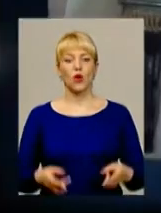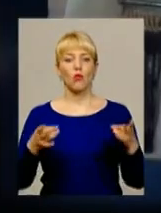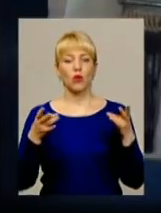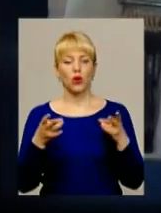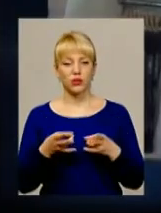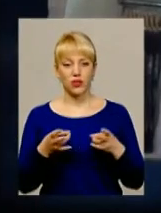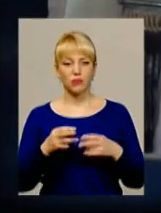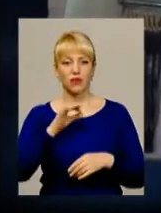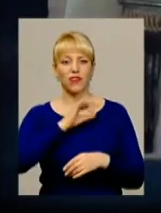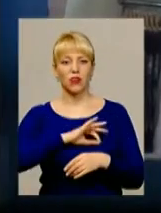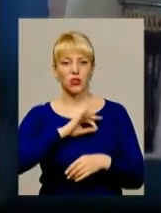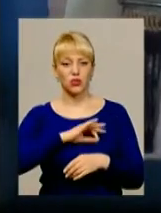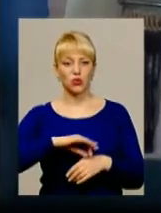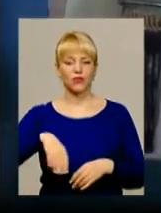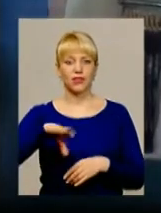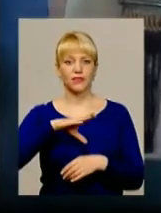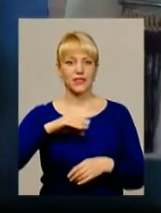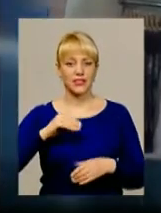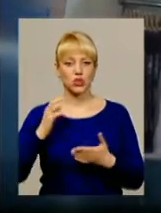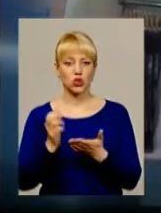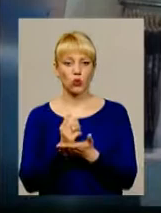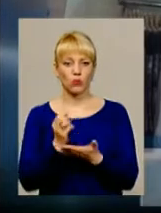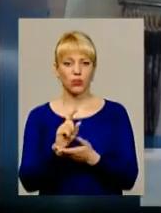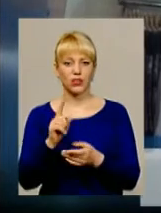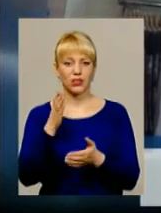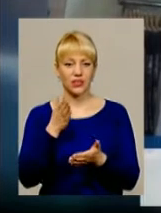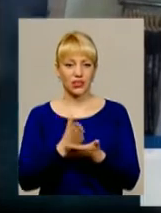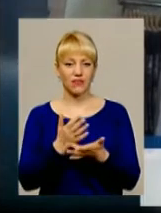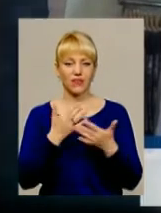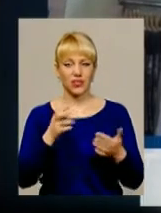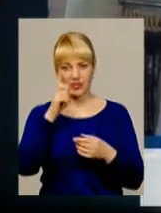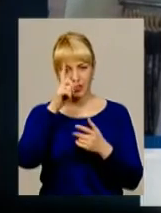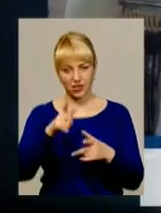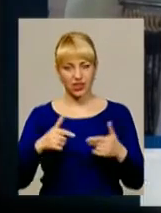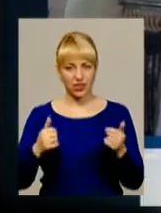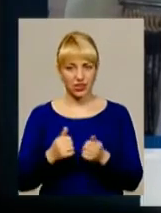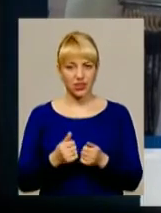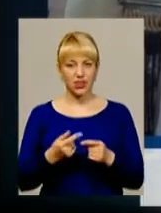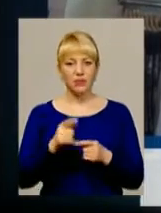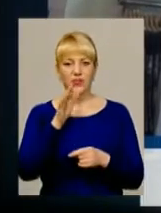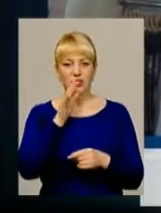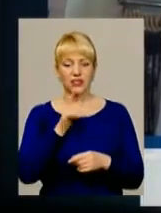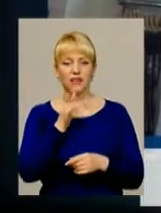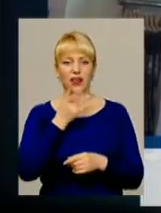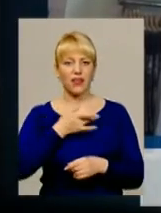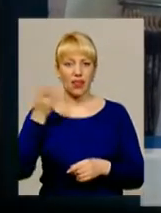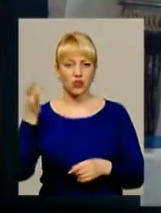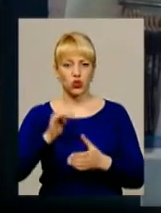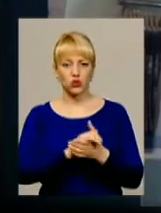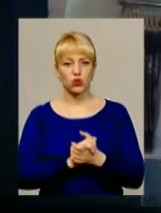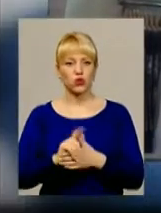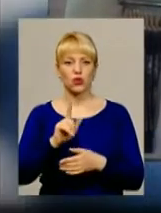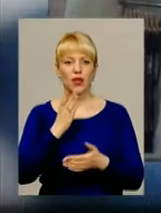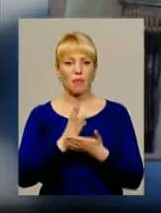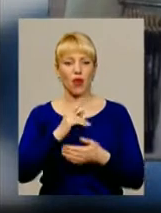Потрібно використовувати всі здобутки, які є і в різних країнах, і є часів Радянського Союзу. Що я